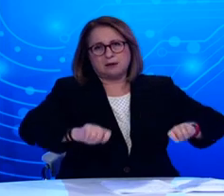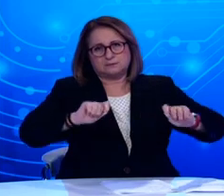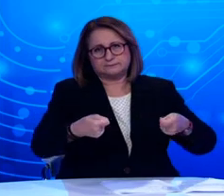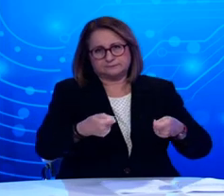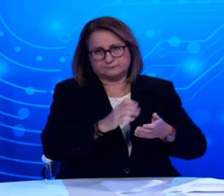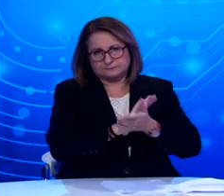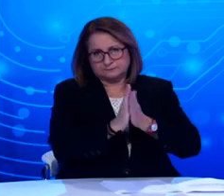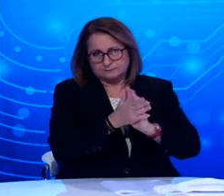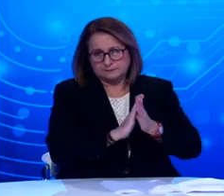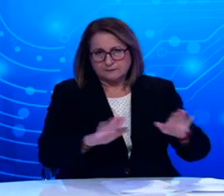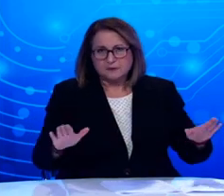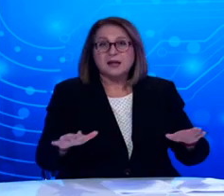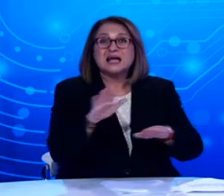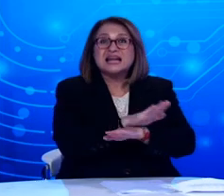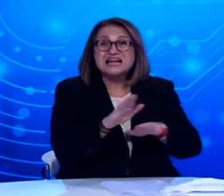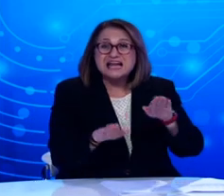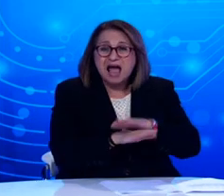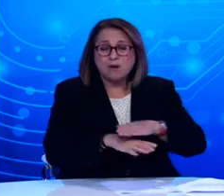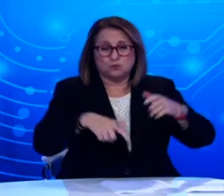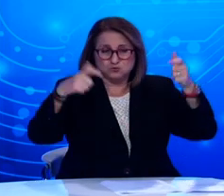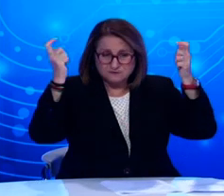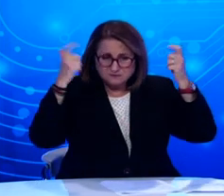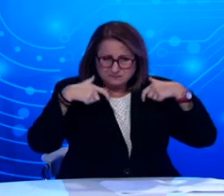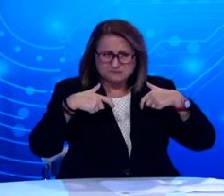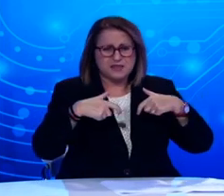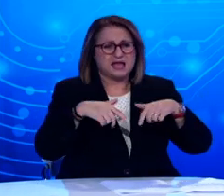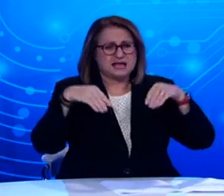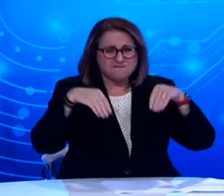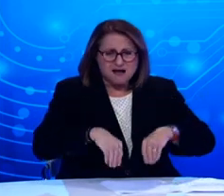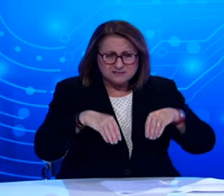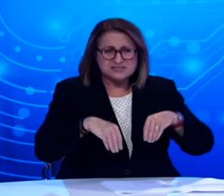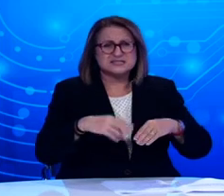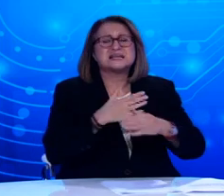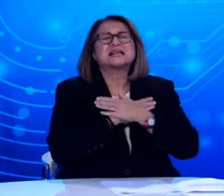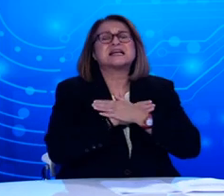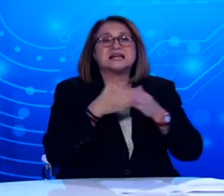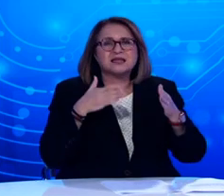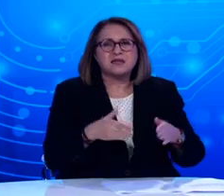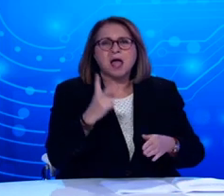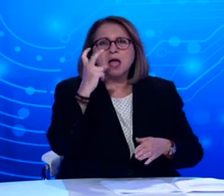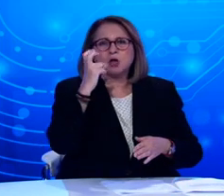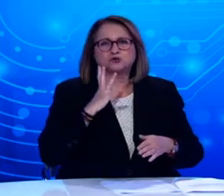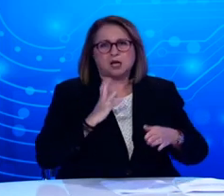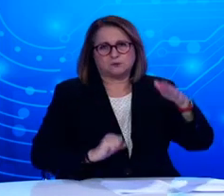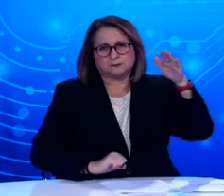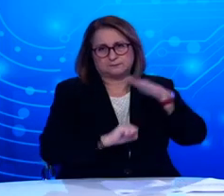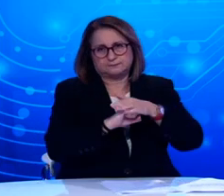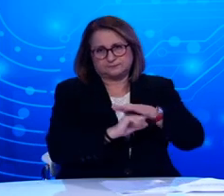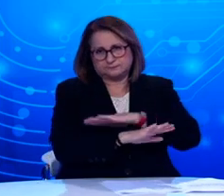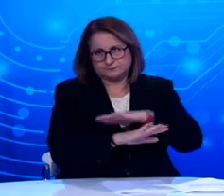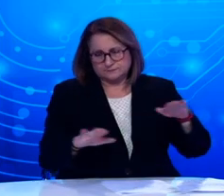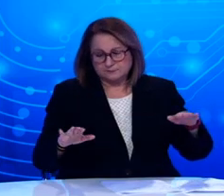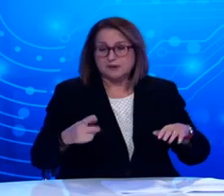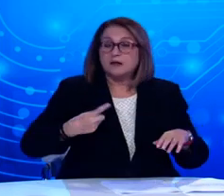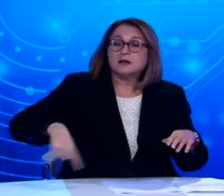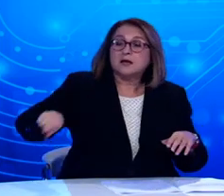ανώτατο όριο σε 20 άτομα σε γάμους, βαφτίσεις και κηδείες. Με στόχο την προστασία των συμπολιτών μας που ανήκουν στις ευπαθείς ομάδες, είναι 65 ετών